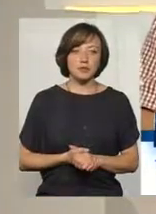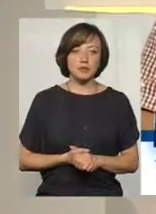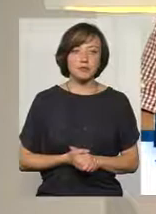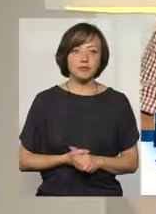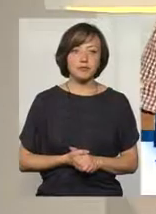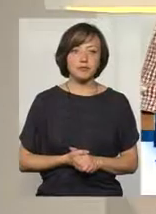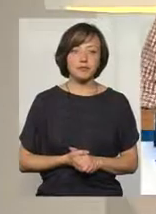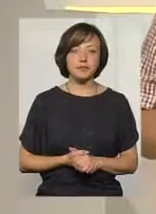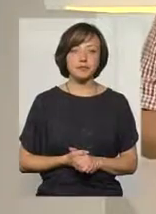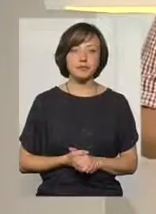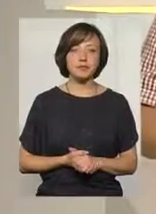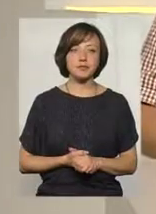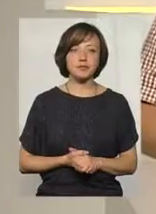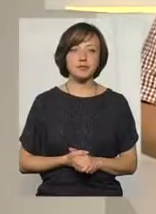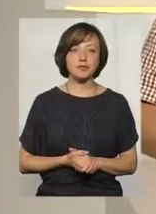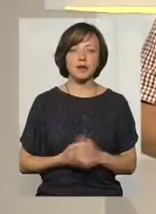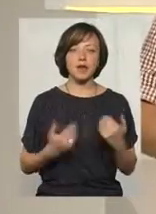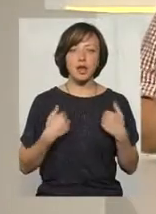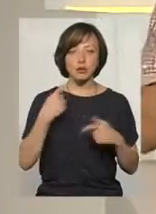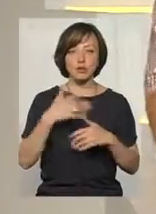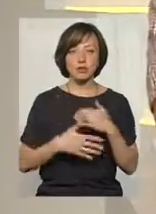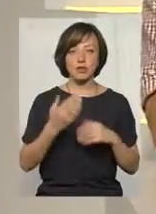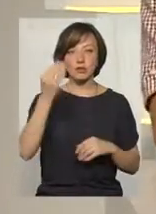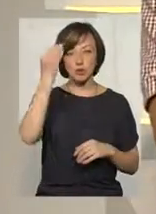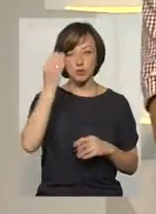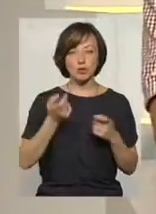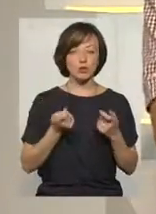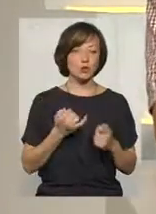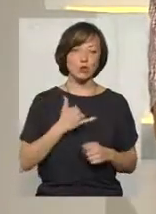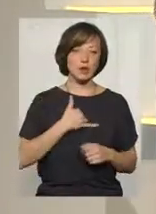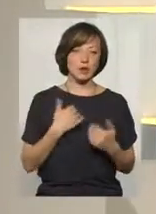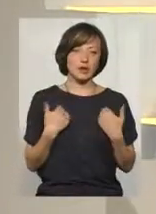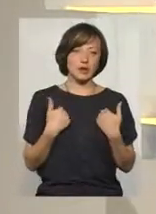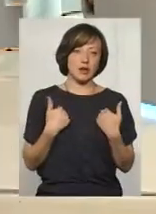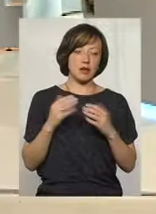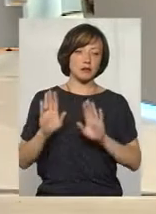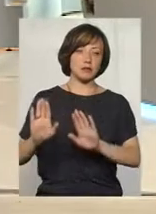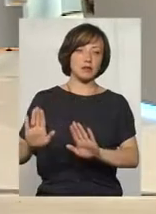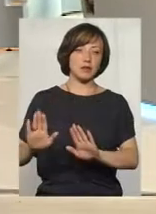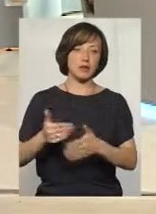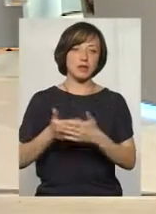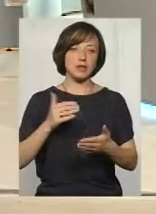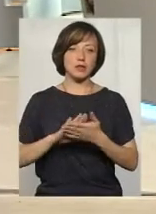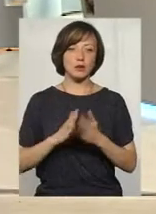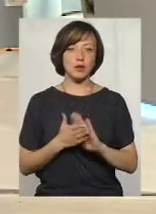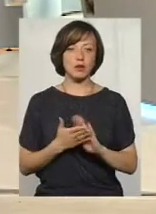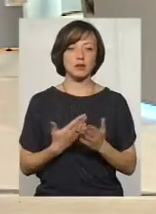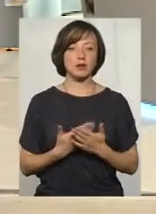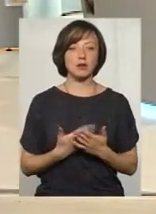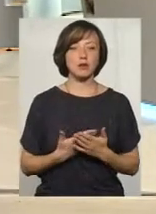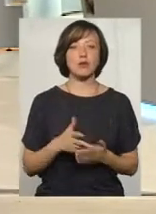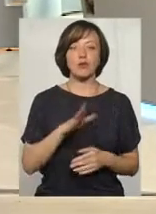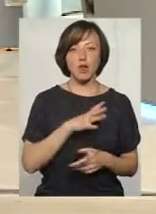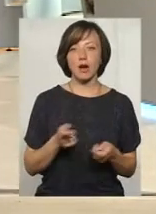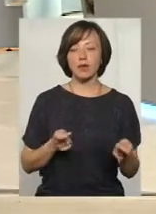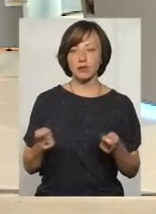Я зрозумів вашу думку. Знаєте, трошки в мене, я абстрагуюся взагалі абсолютно від ситуації, була